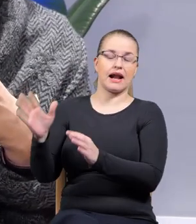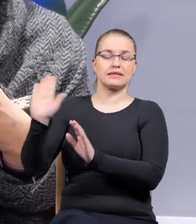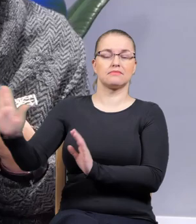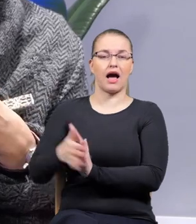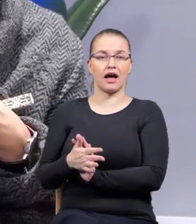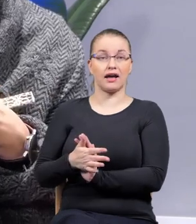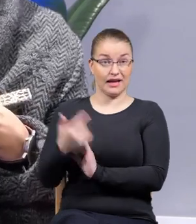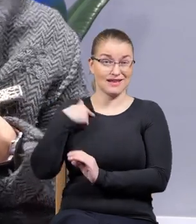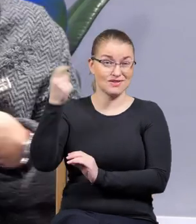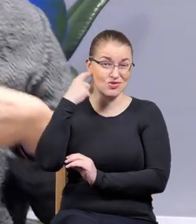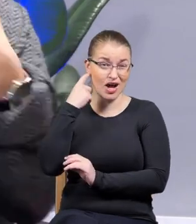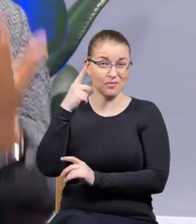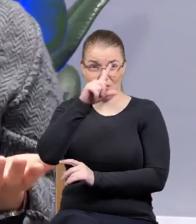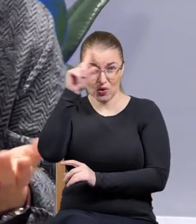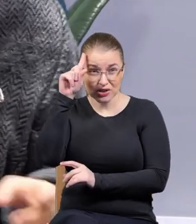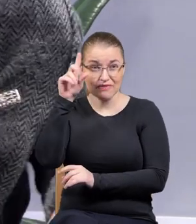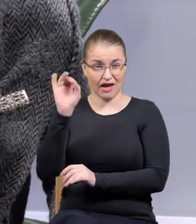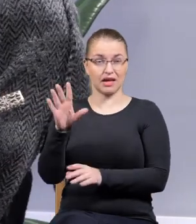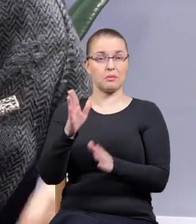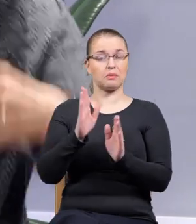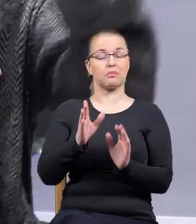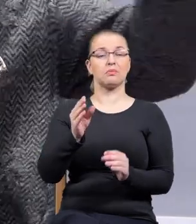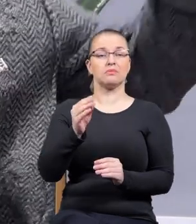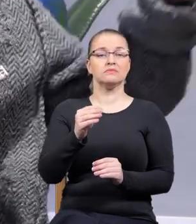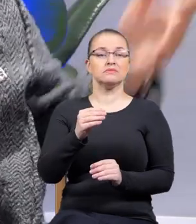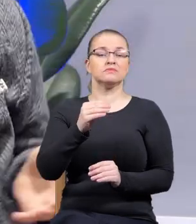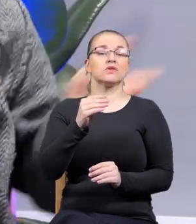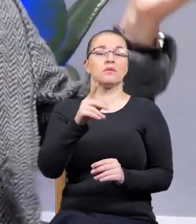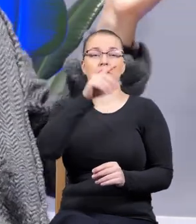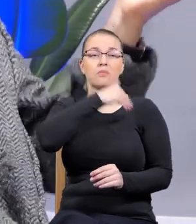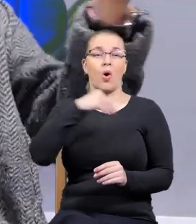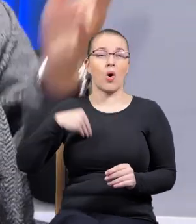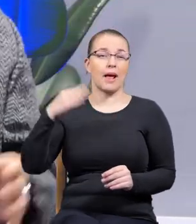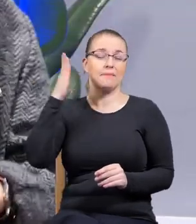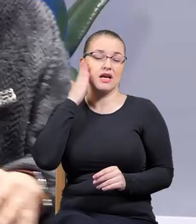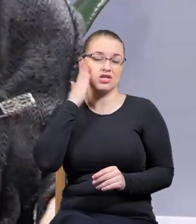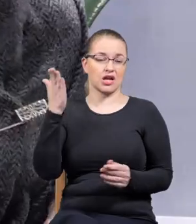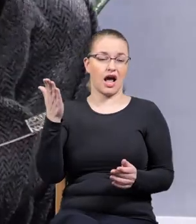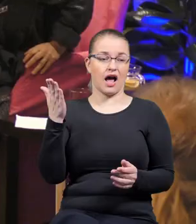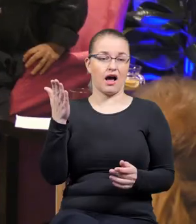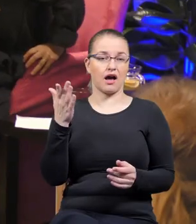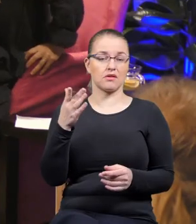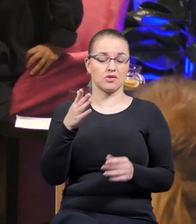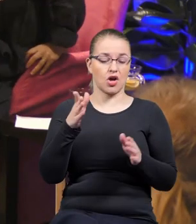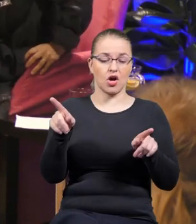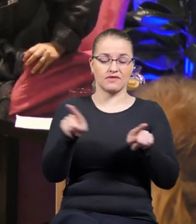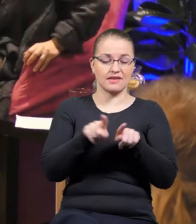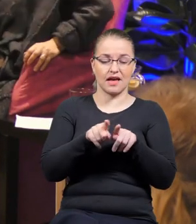słyszałam takie wypowiedzi od tak zwanych porządnych Polaków, nie wiem, od ludzi, którzy żyją gdzieś, chodzą po tych samych ulicach.